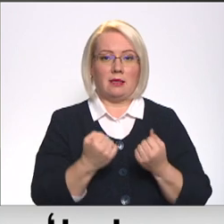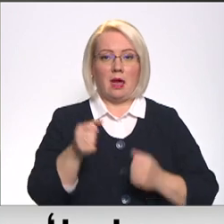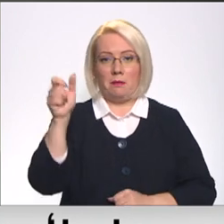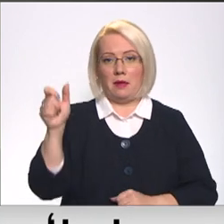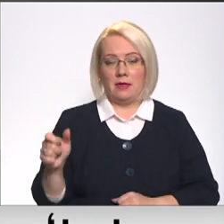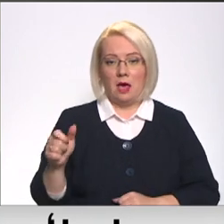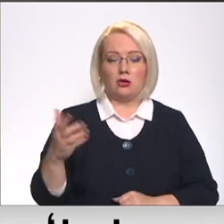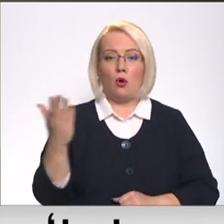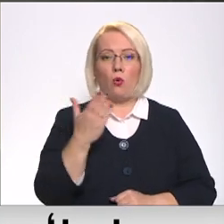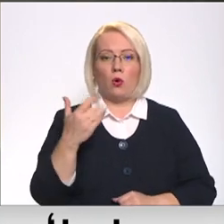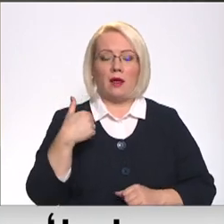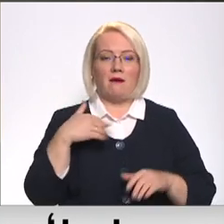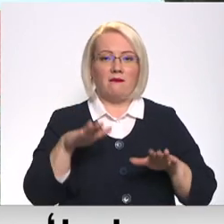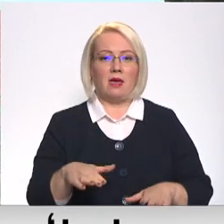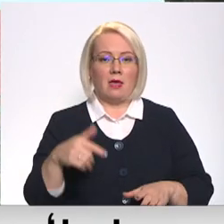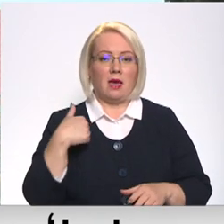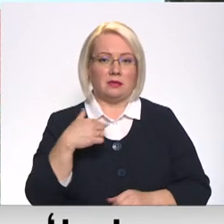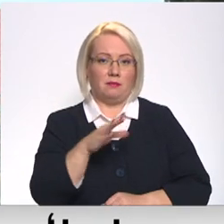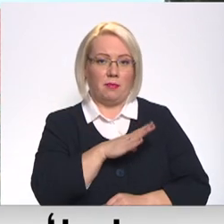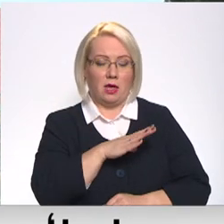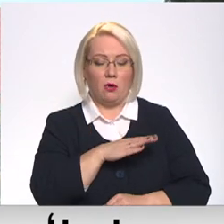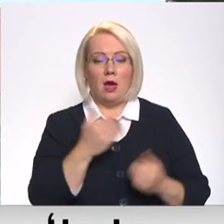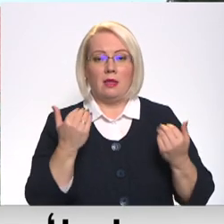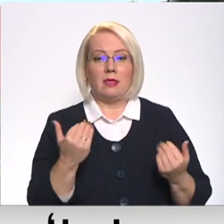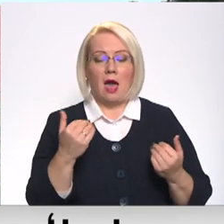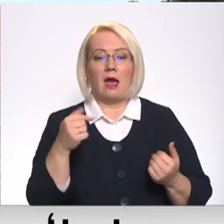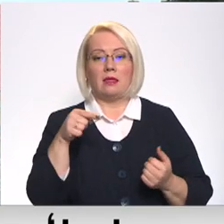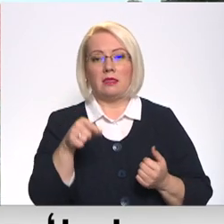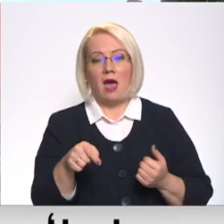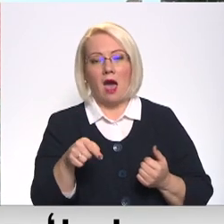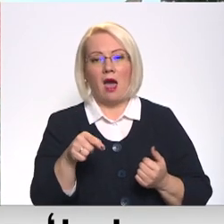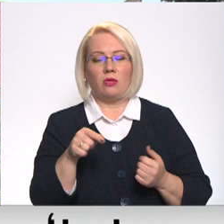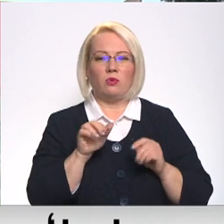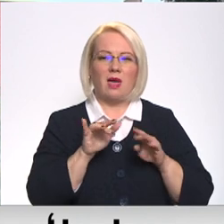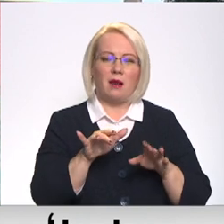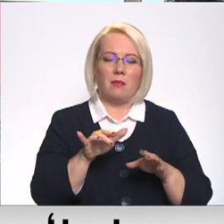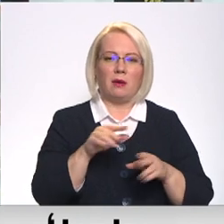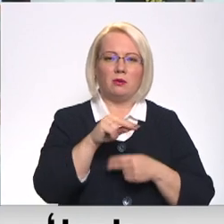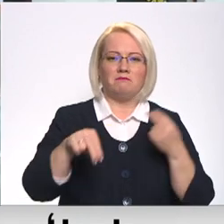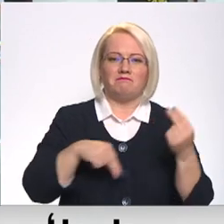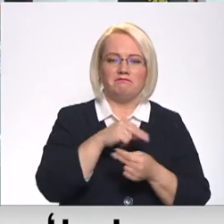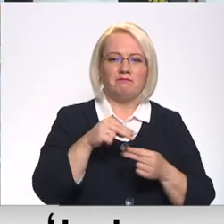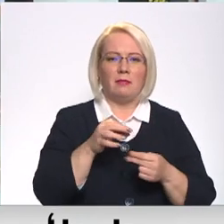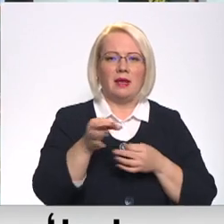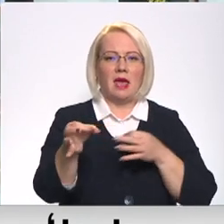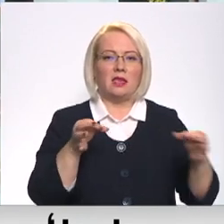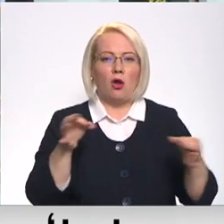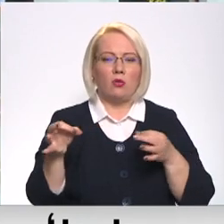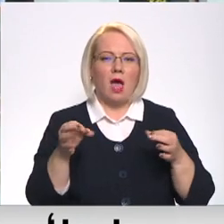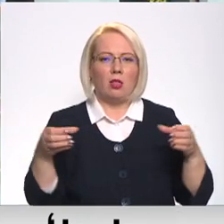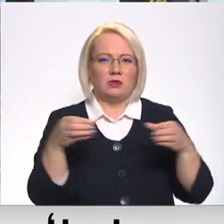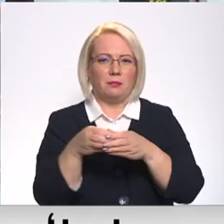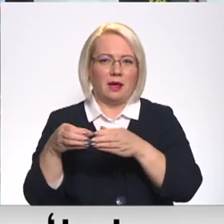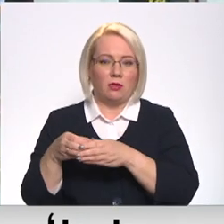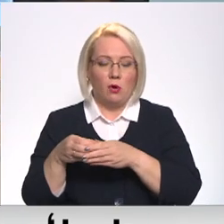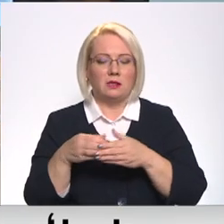tad no šīm telpām es esmu bijis. Pašlaik šādas scenārija tiekot apspriest darbinīcāsība reģionālajos sprintos, ja